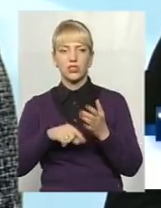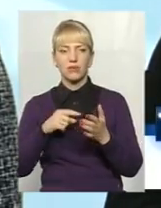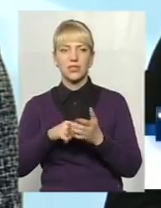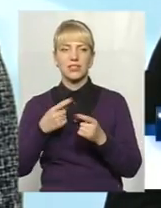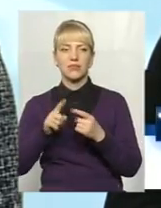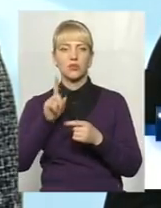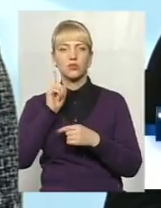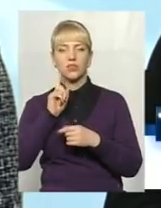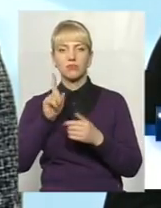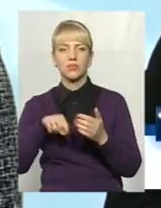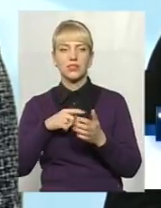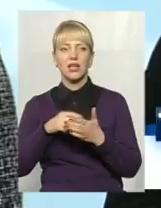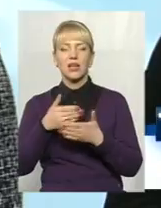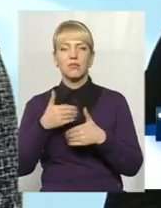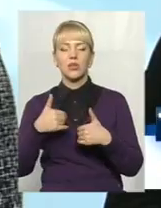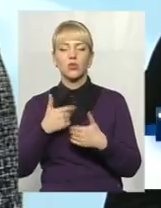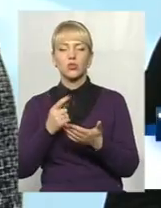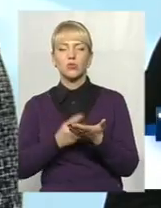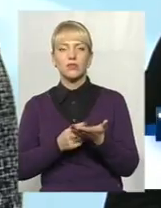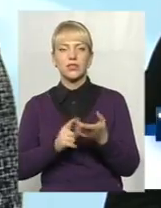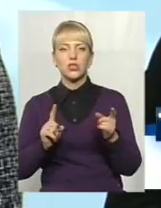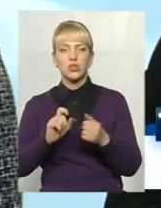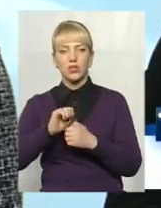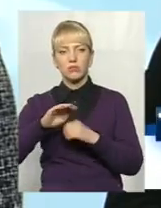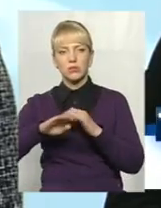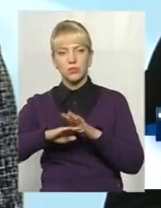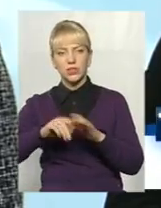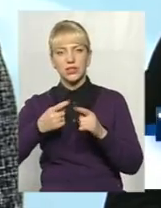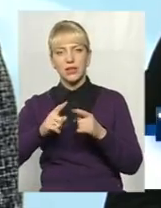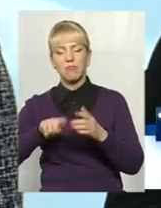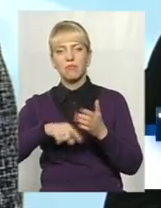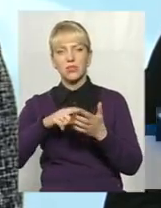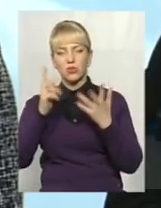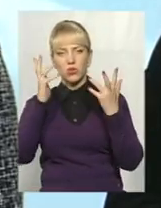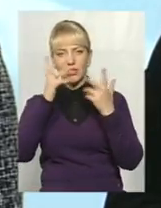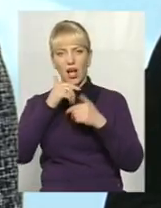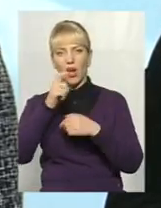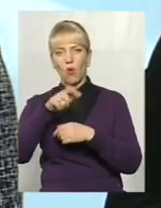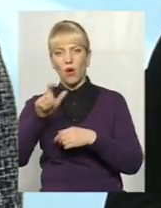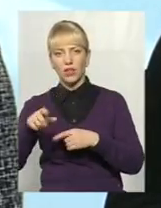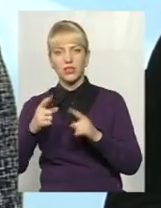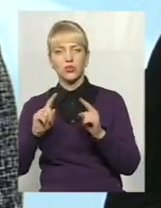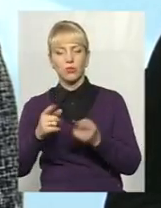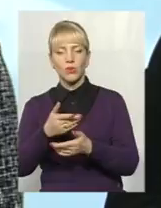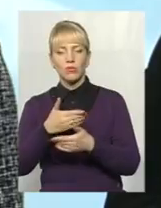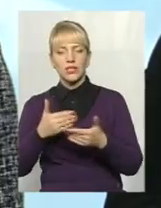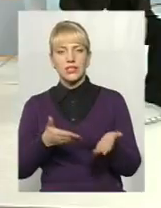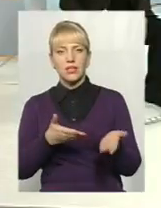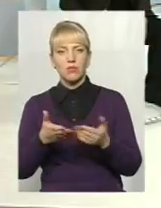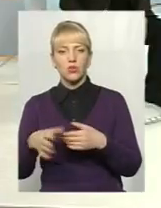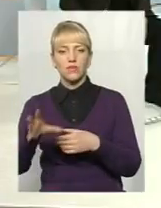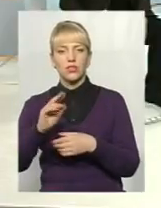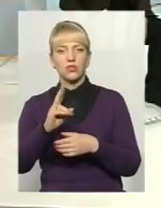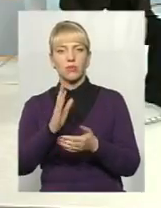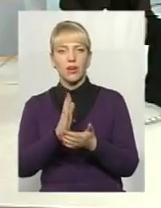молоде місто. І ми хочемо довести, що Канець-Подільський — це місто закоханих. Того запрошуємо всіх, хто і має